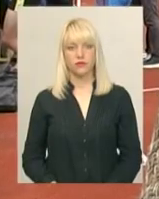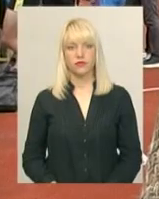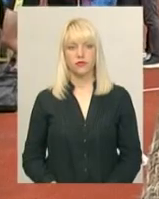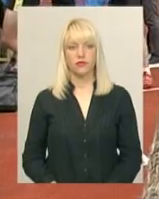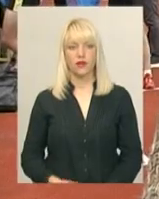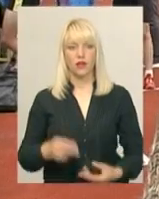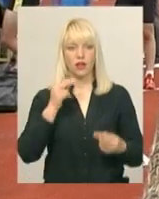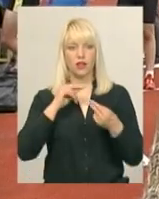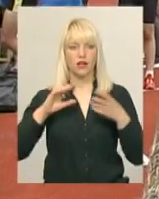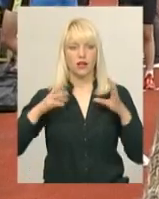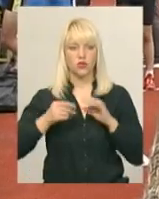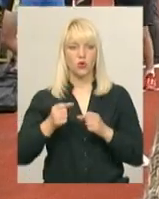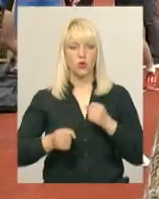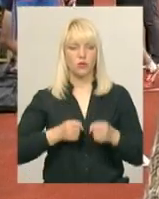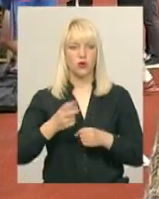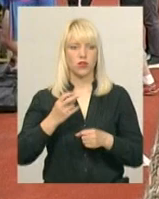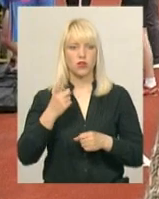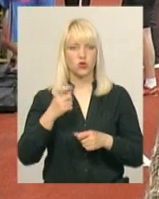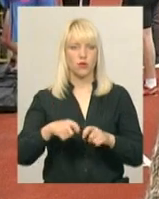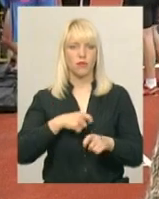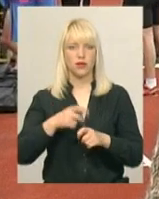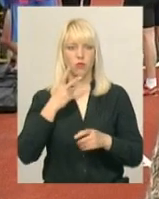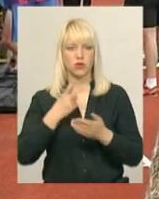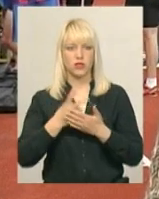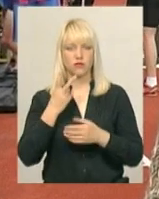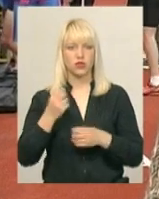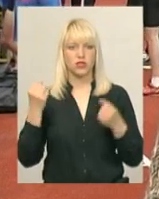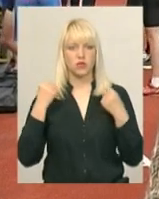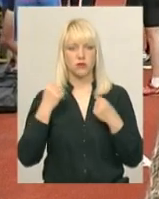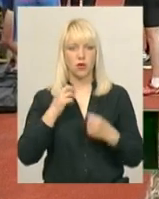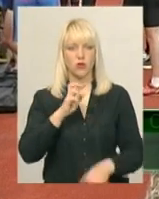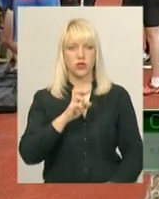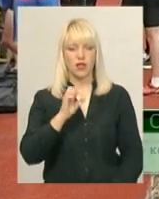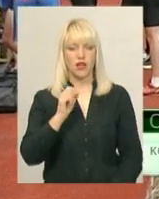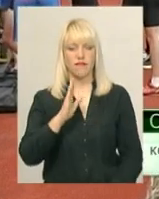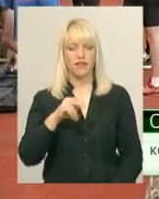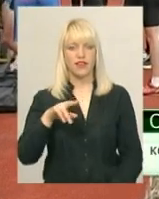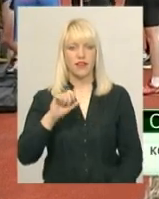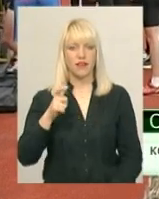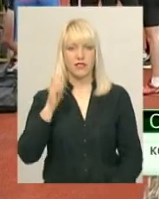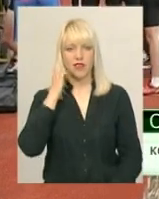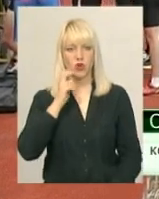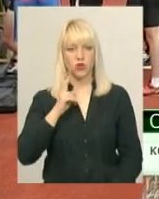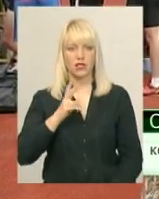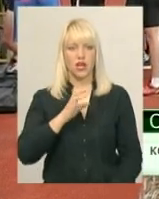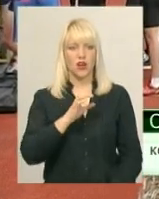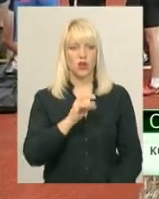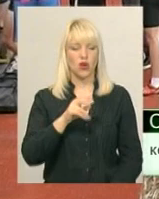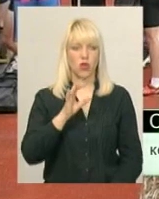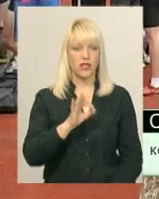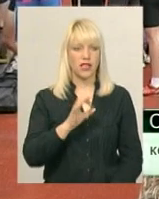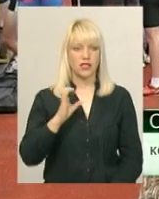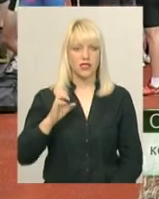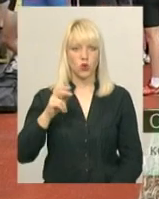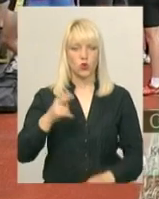Найкращий результат у бігу на 100 метрів показали двоє спортсменів. Це Богдан Авдіїв з Старокостянтинова та Олександр Стратилюк з Дунаєвецького